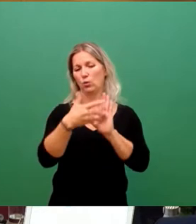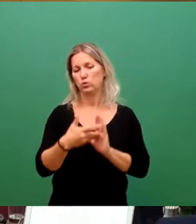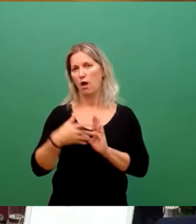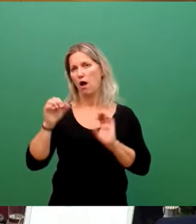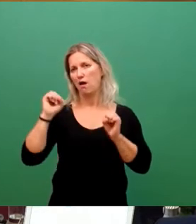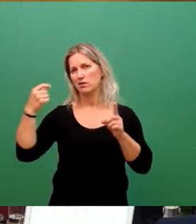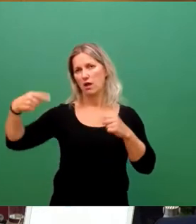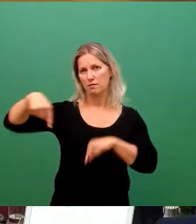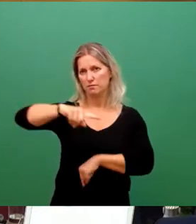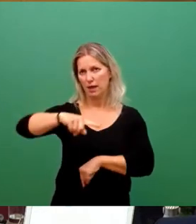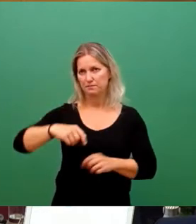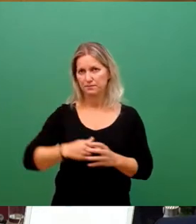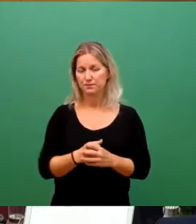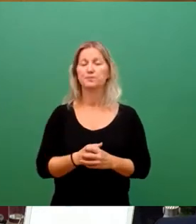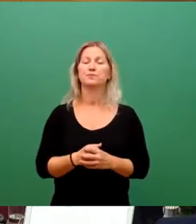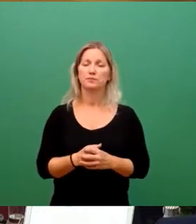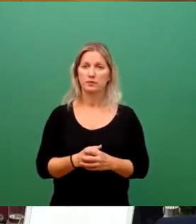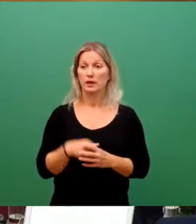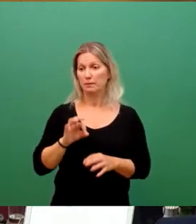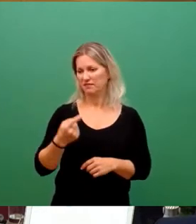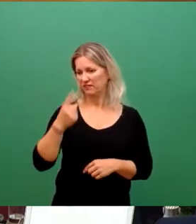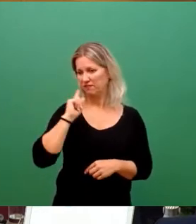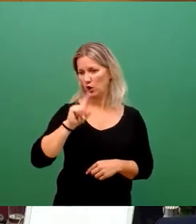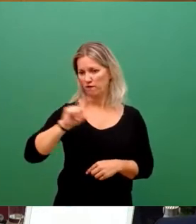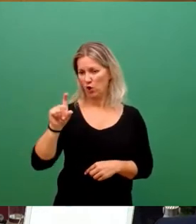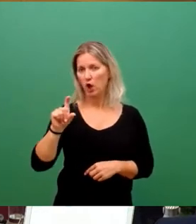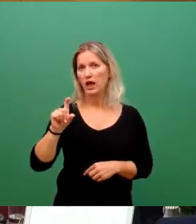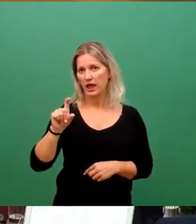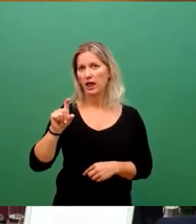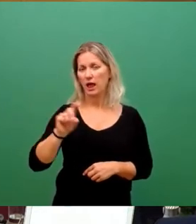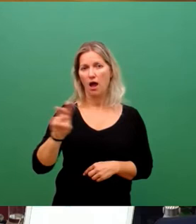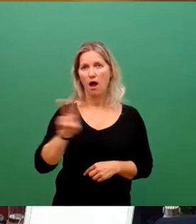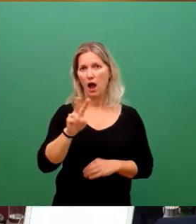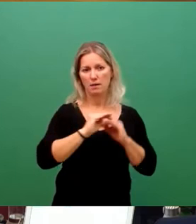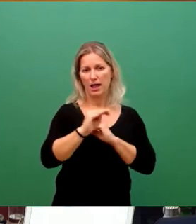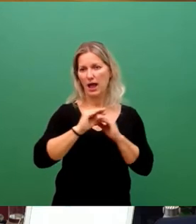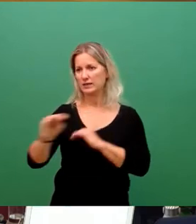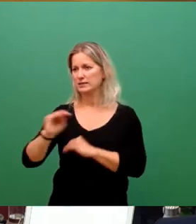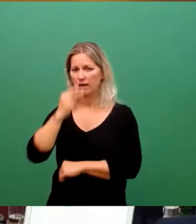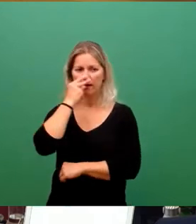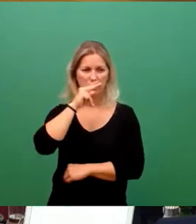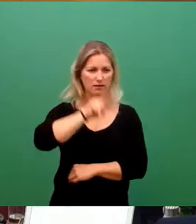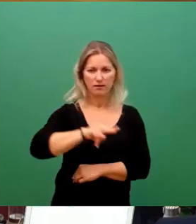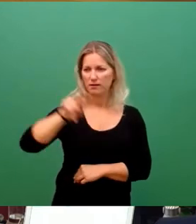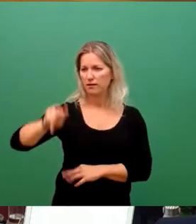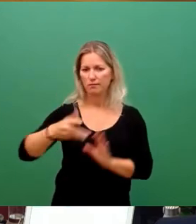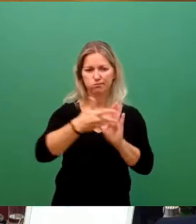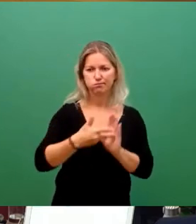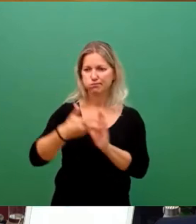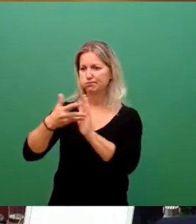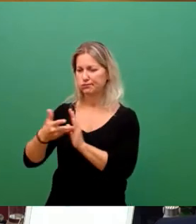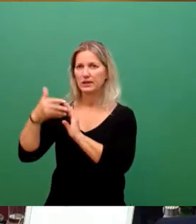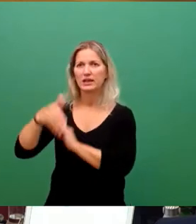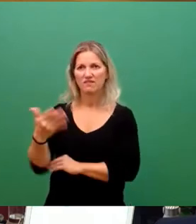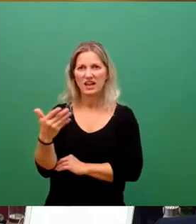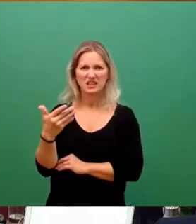jetzt gerade letzte Woche, glaube ich, bei beiden Plätzen vor Ort war und genau gucken soll, was ist die